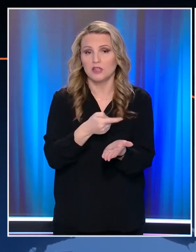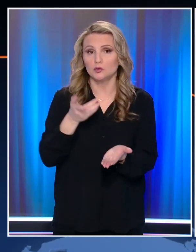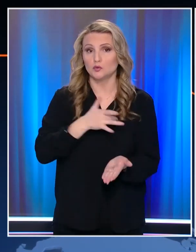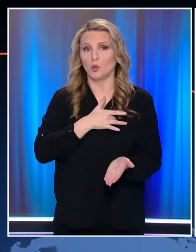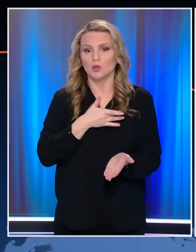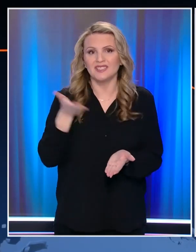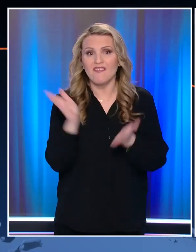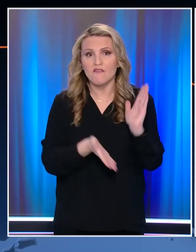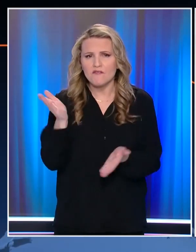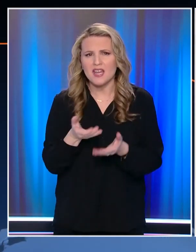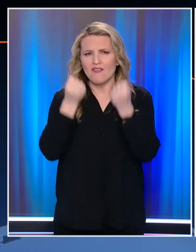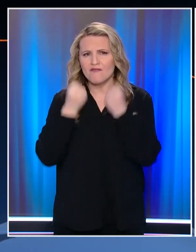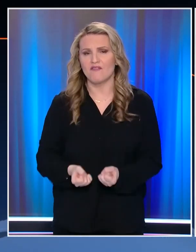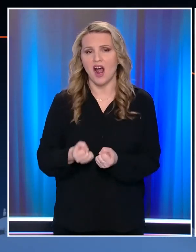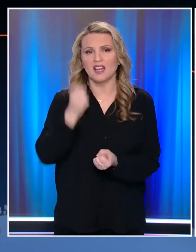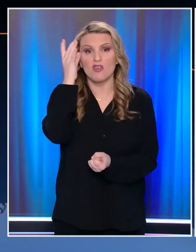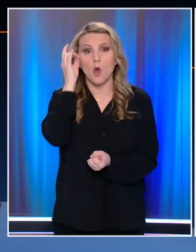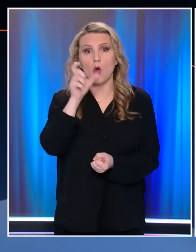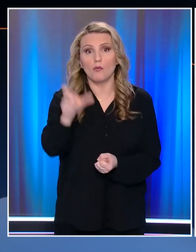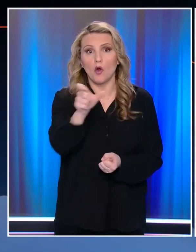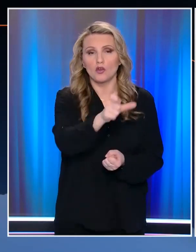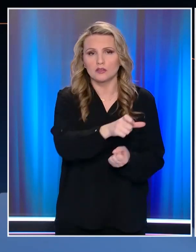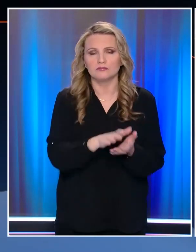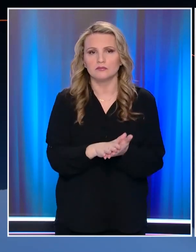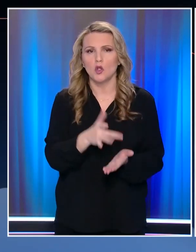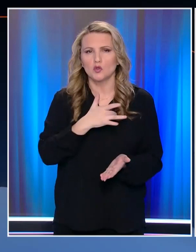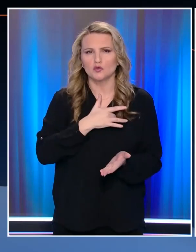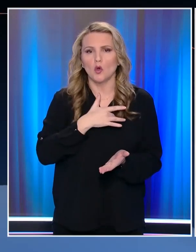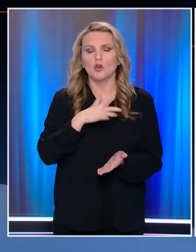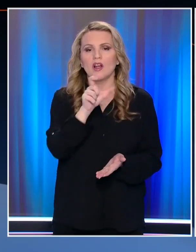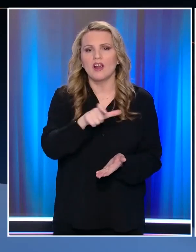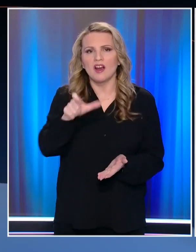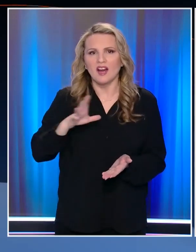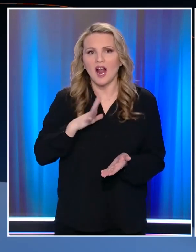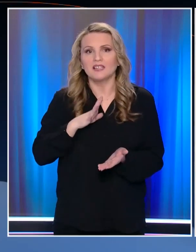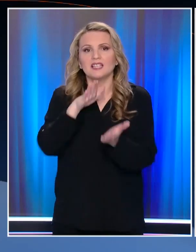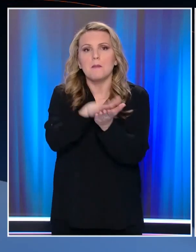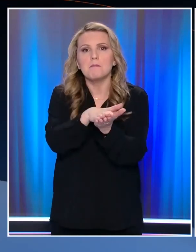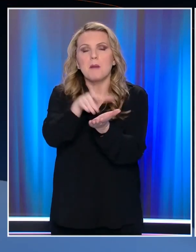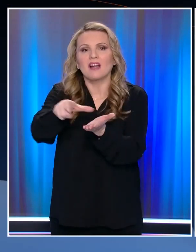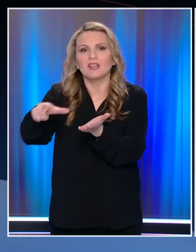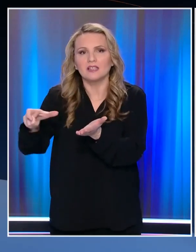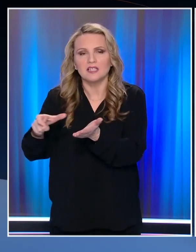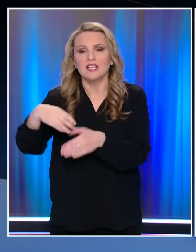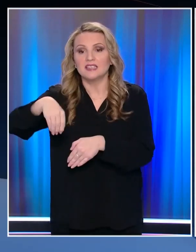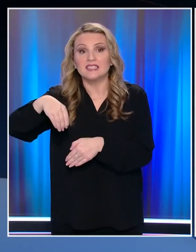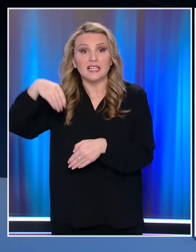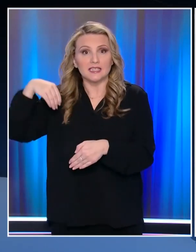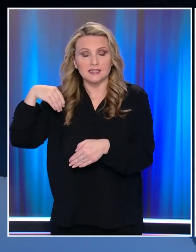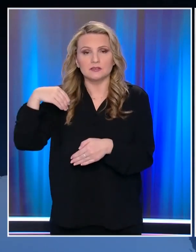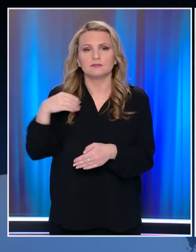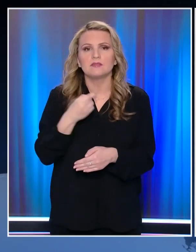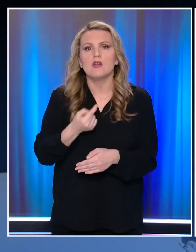βία των δολοφόνων Συγκλονίζουν οι νέες μαρτυρίες κατοίκων που έζησαν τα τραγικά γεγονότα Ξημερώματα Τρίτης με τη